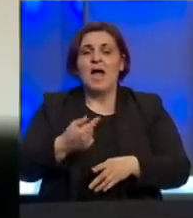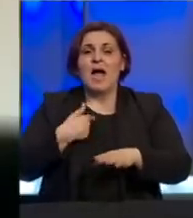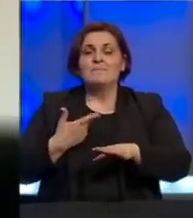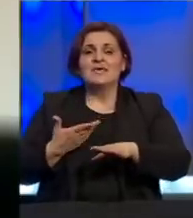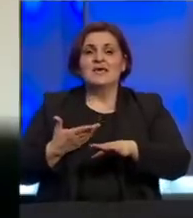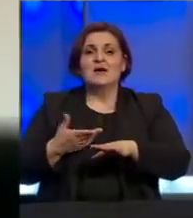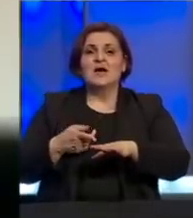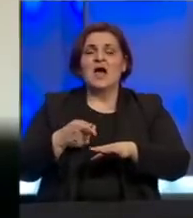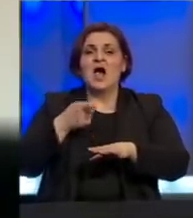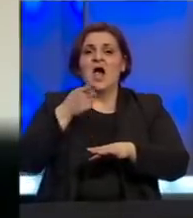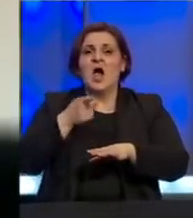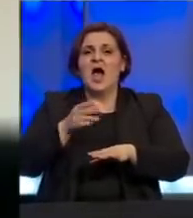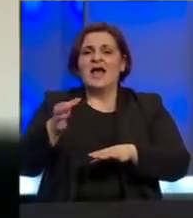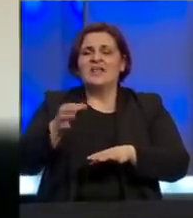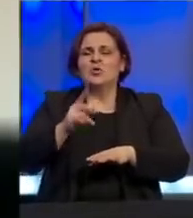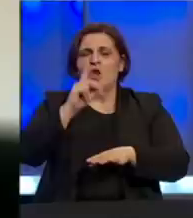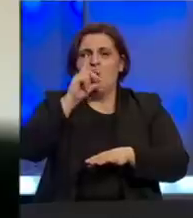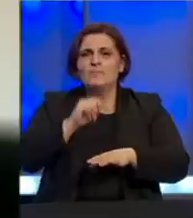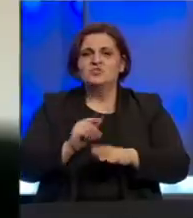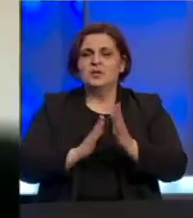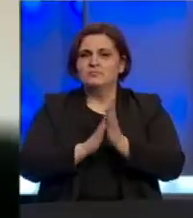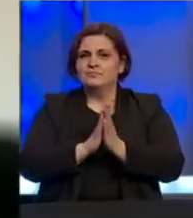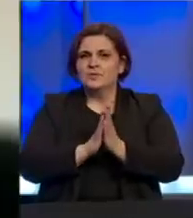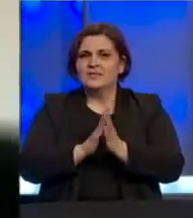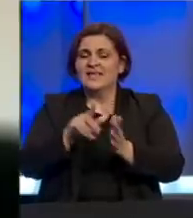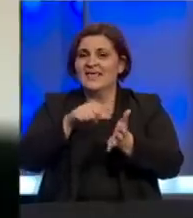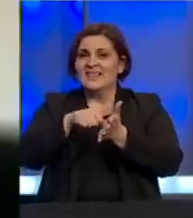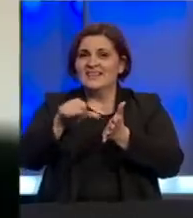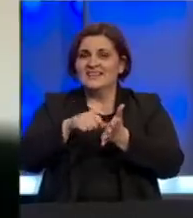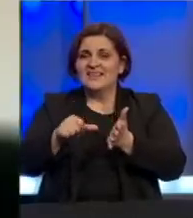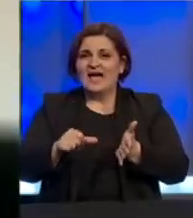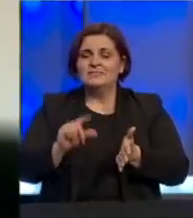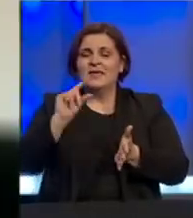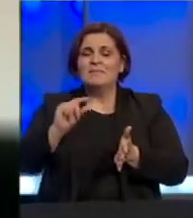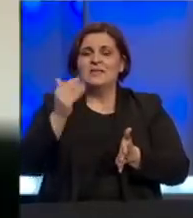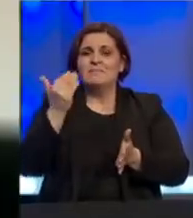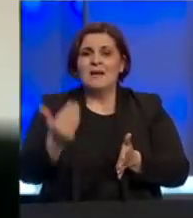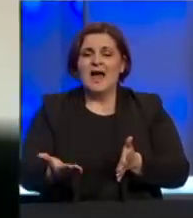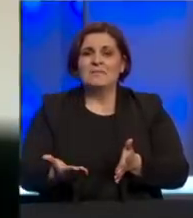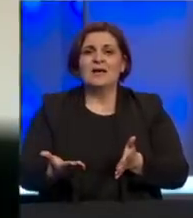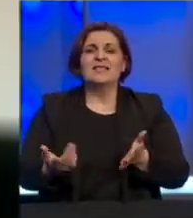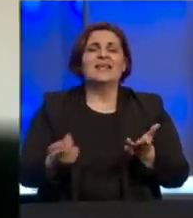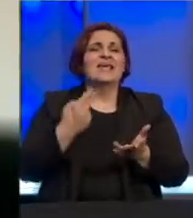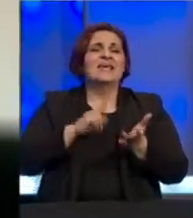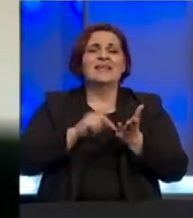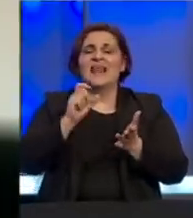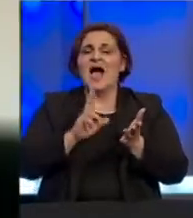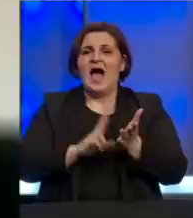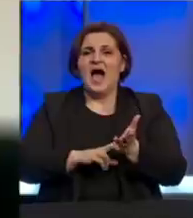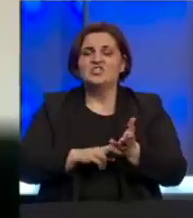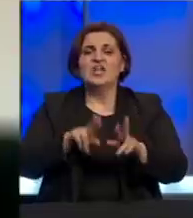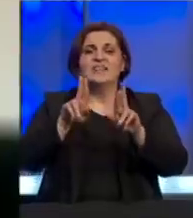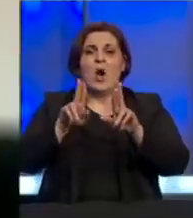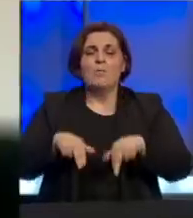kantone i općinu da isplate ili minimalne plate ili na određeni način da